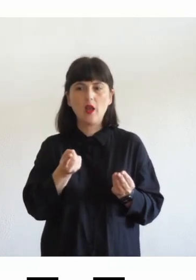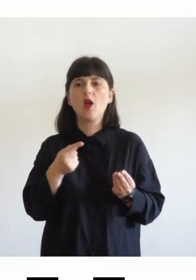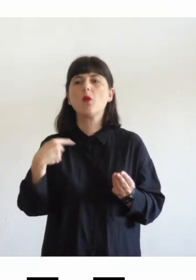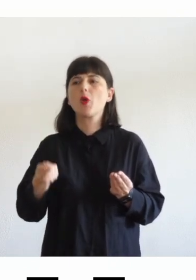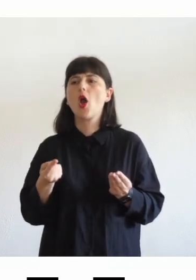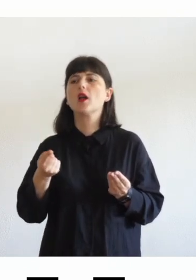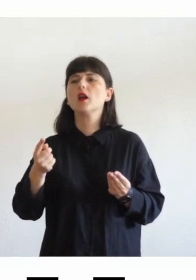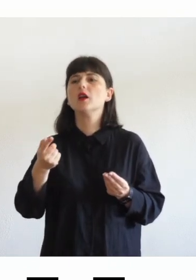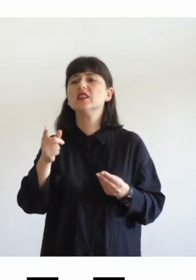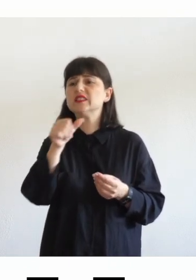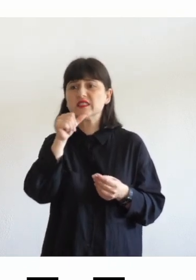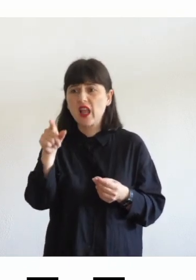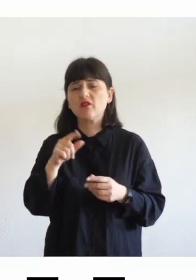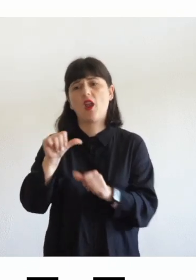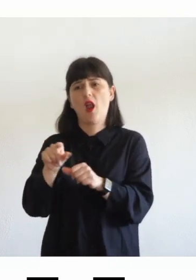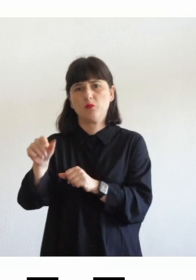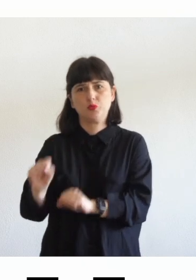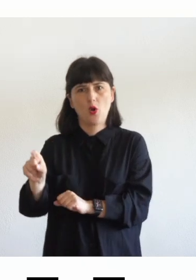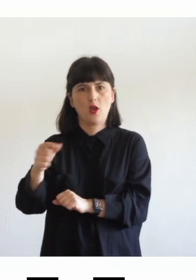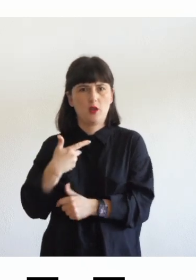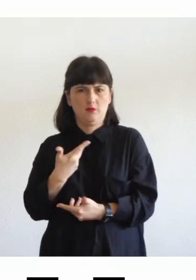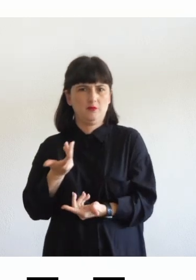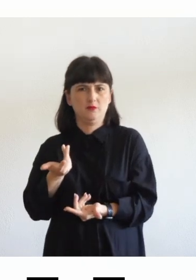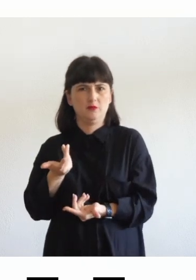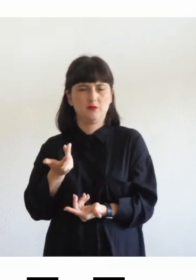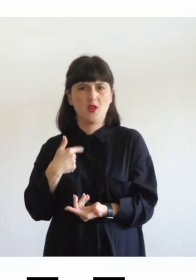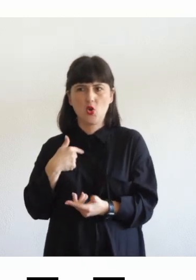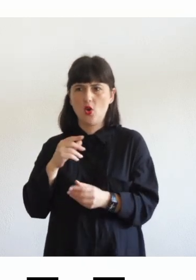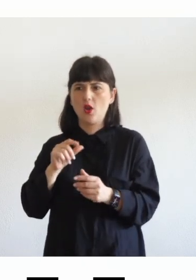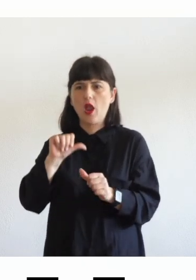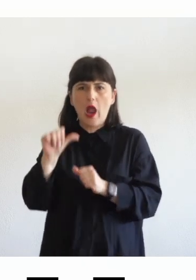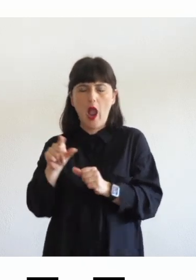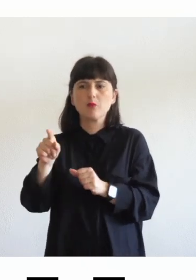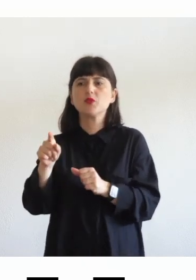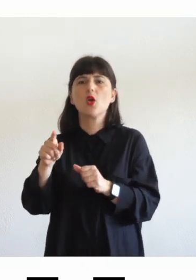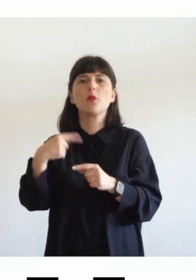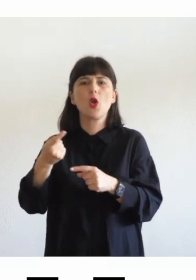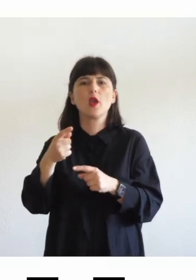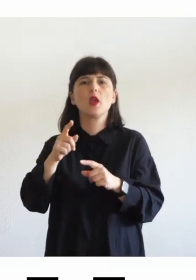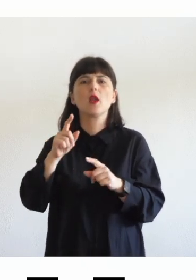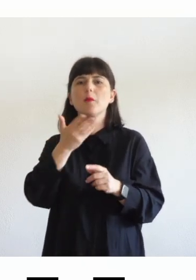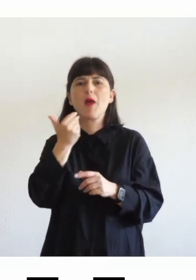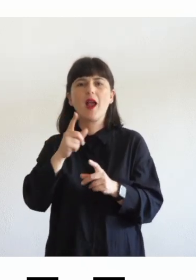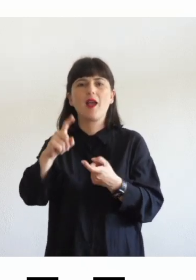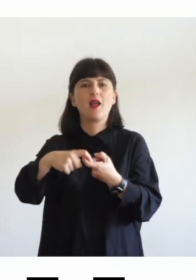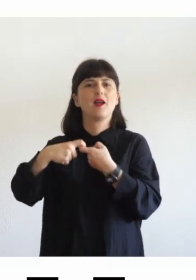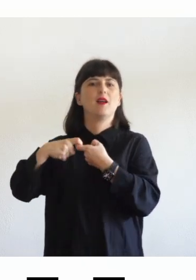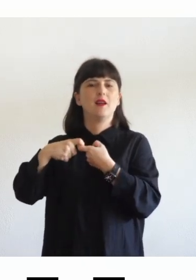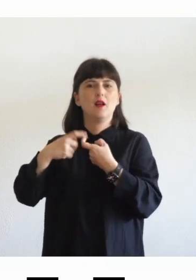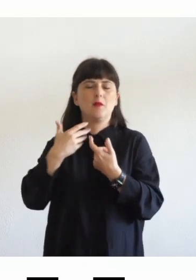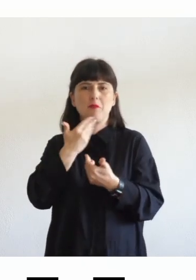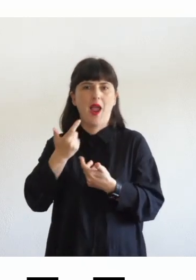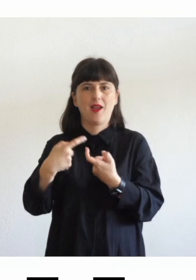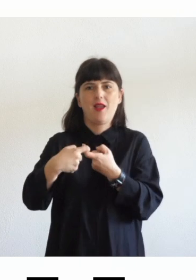suscettibile all'aspetto visivo nel cambiarlo perdo i ancoraggi e ritorniamo come dicevamo prima sul libro